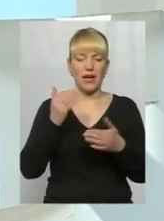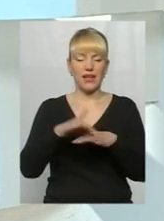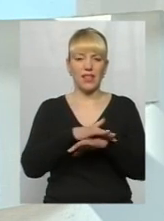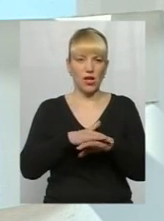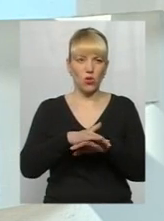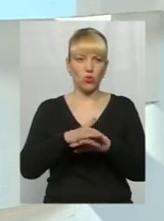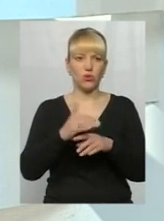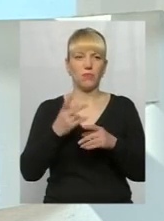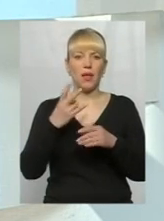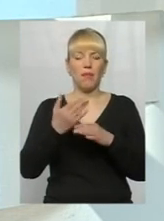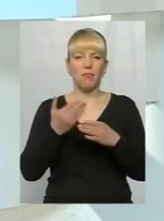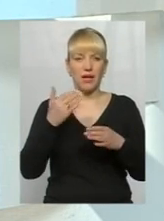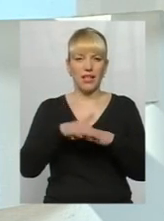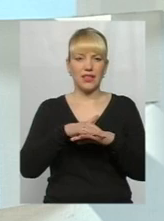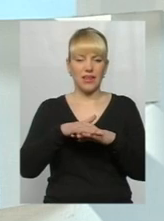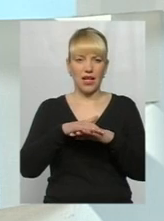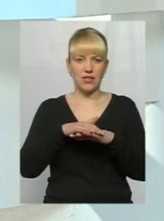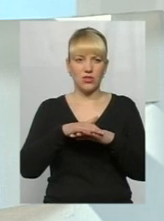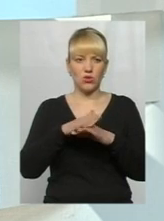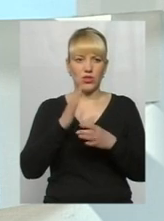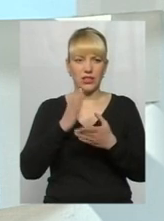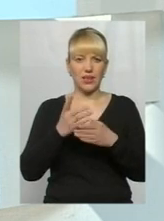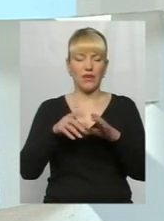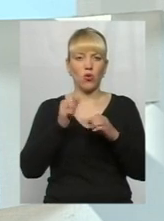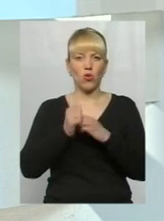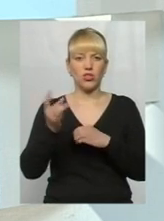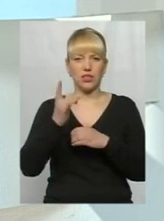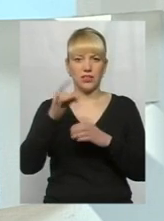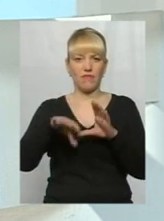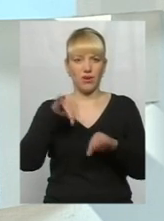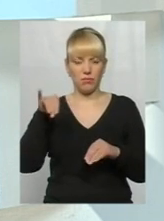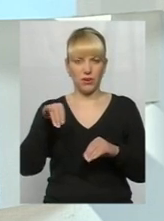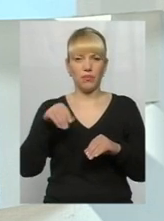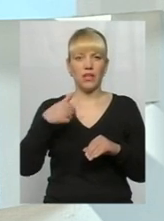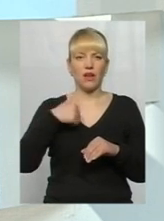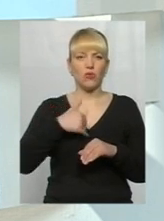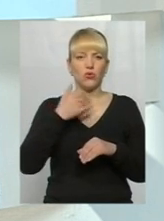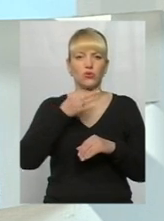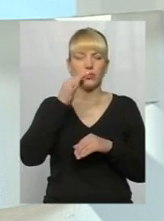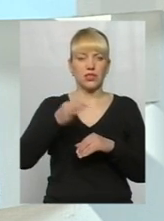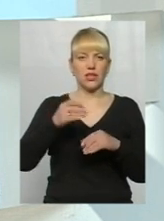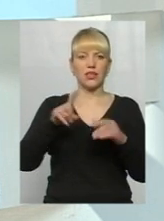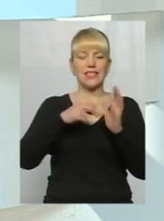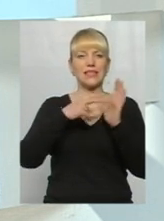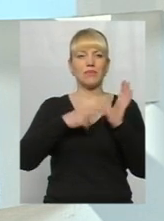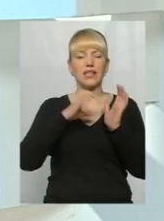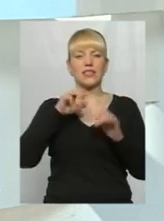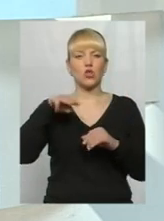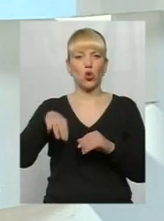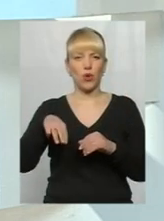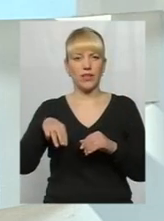дуже часто в історії цього народу чи нації. Я хочу сказати про XVI століття,